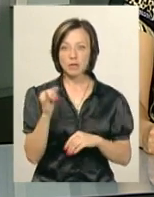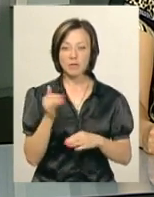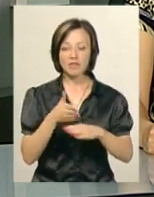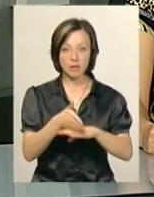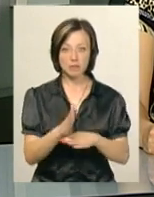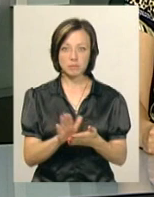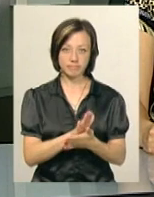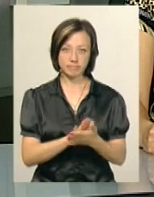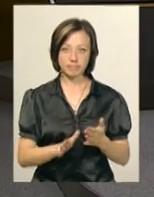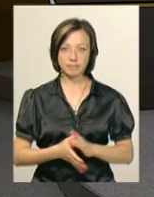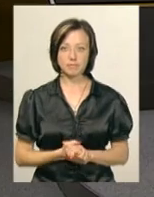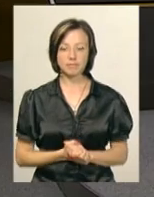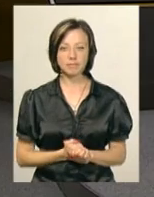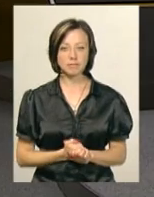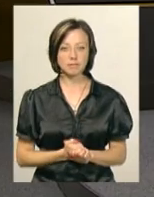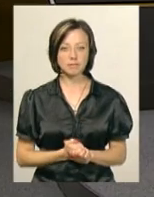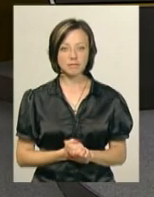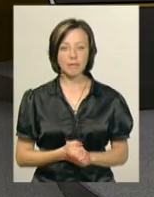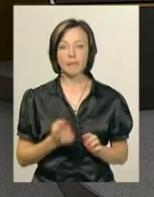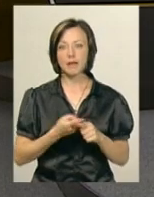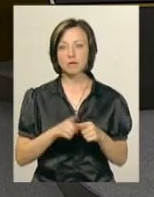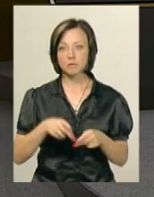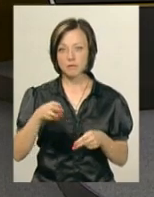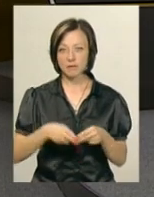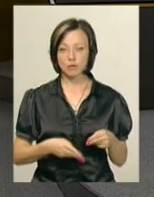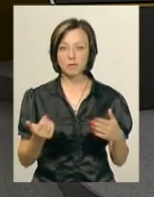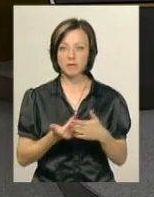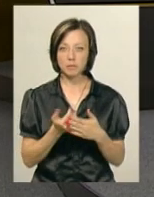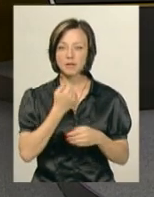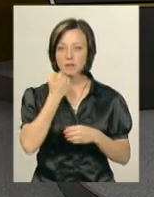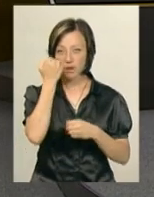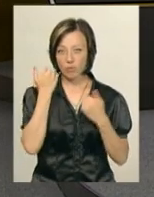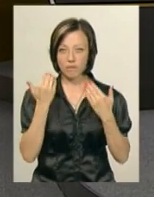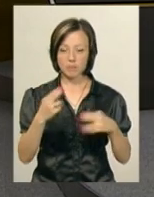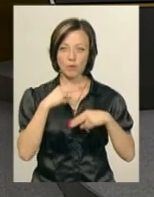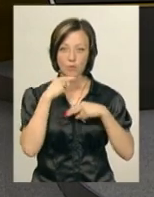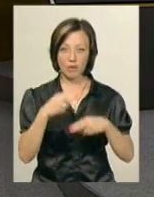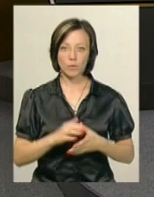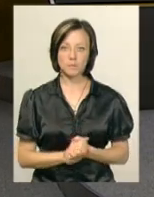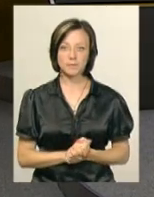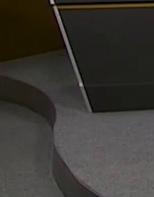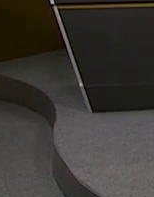фестиваль – вільний. На цьому ми завершуємо випуск. Дякуємо вам за увагу.